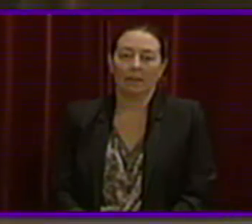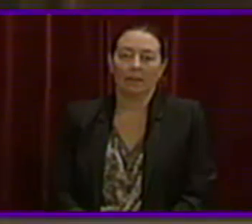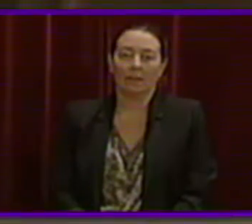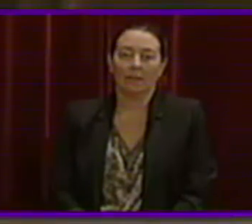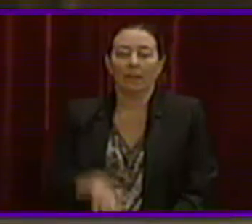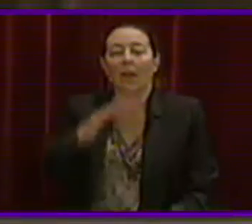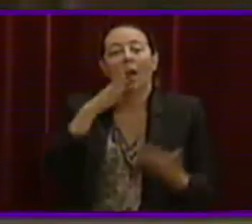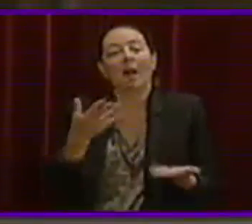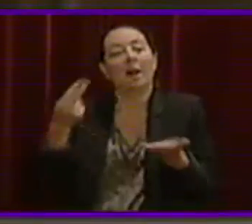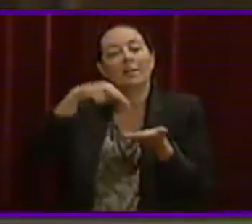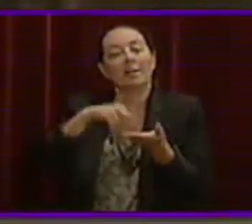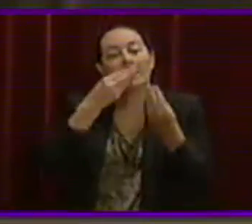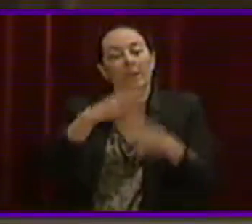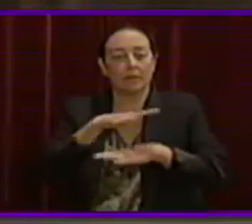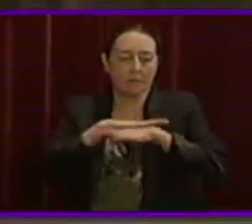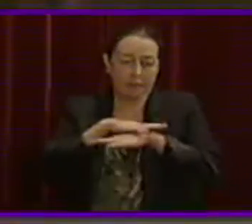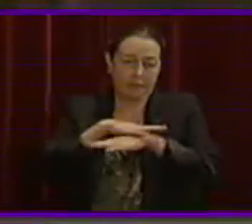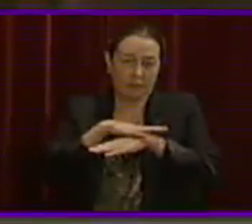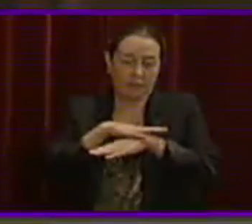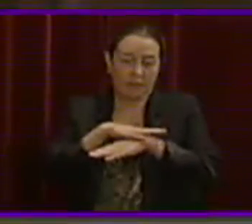Té la paraula el representant del govern.